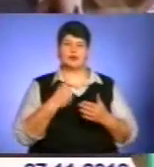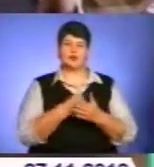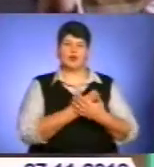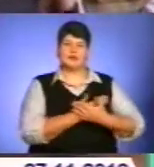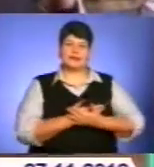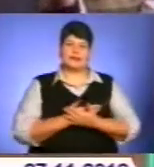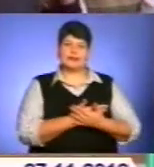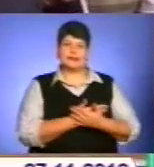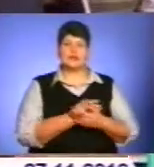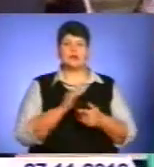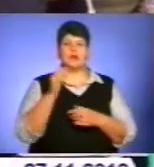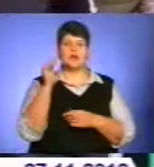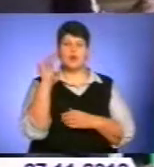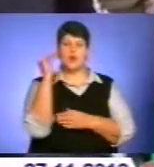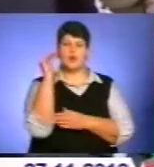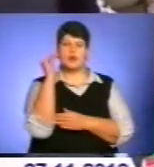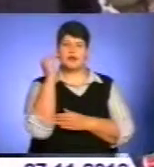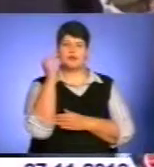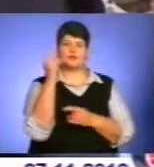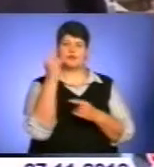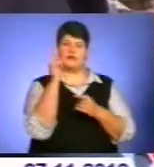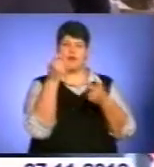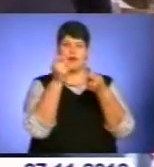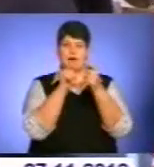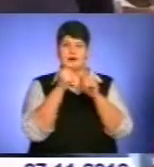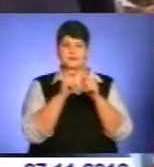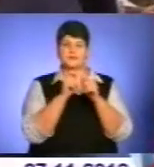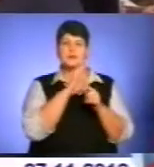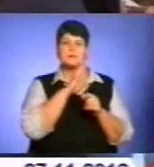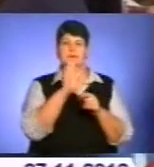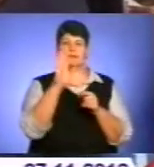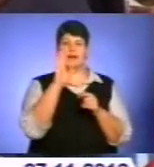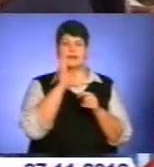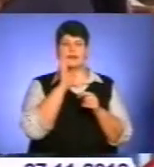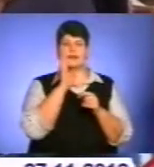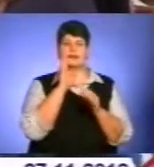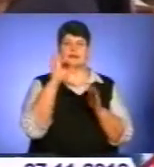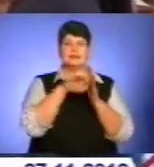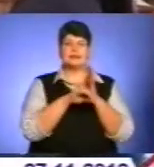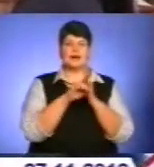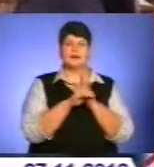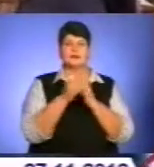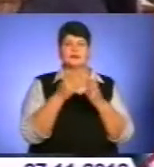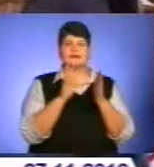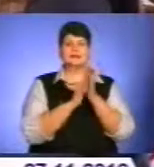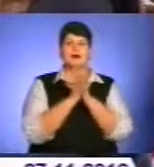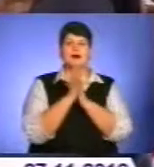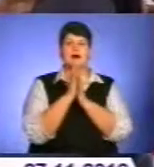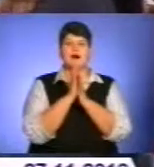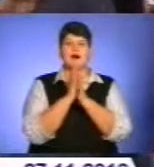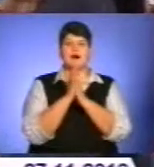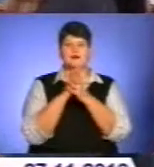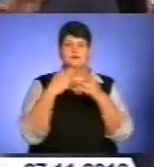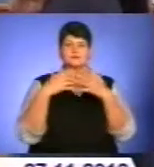в голівку ляльки нашої матері вкладали зілля, сушне, яке вони самі